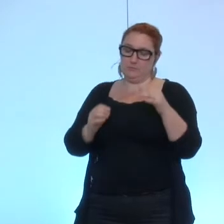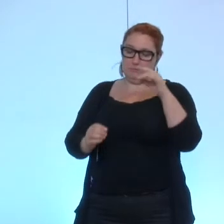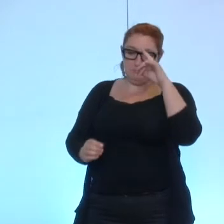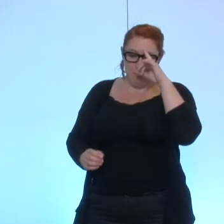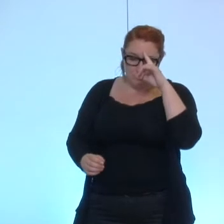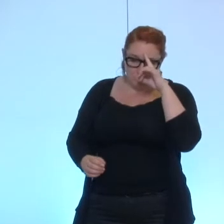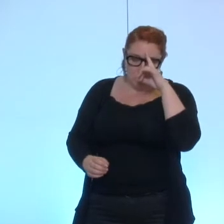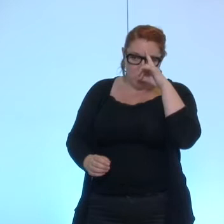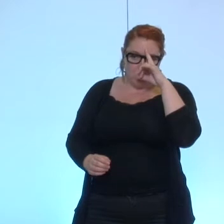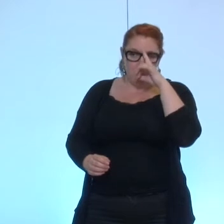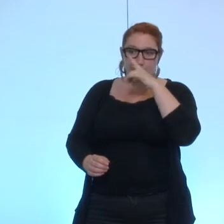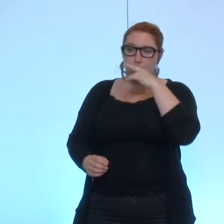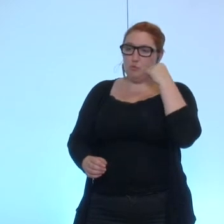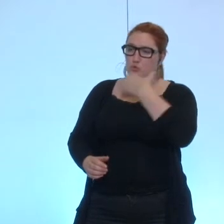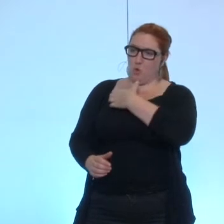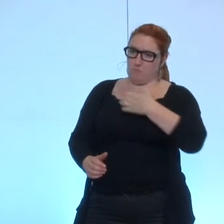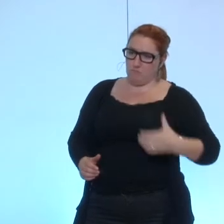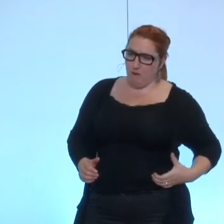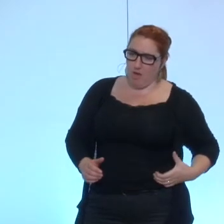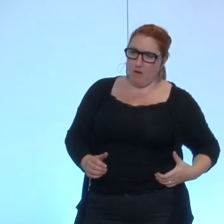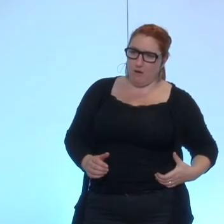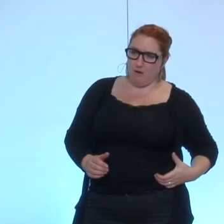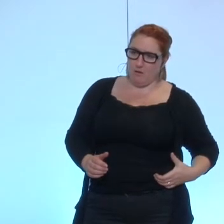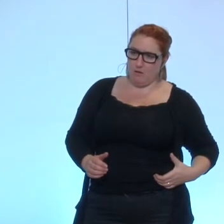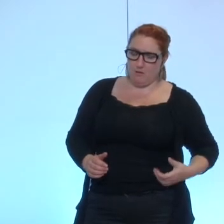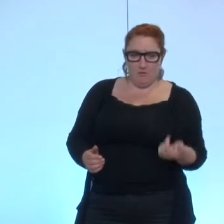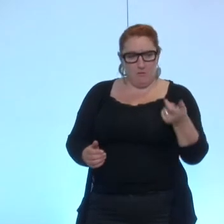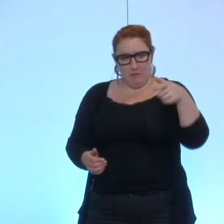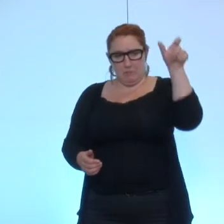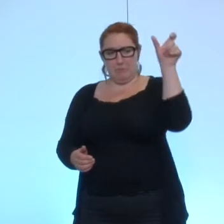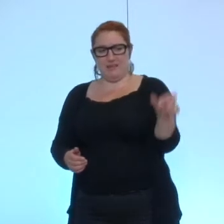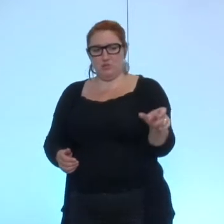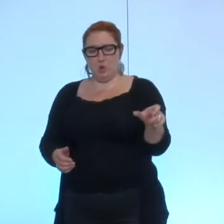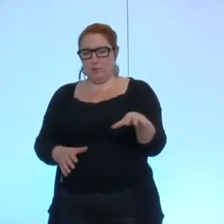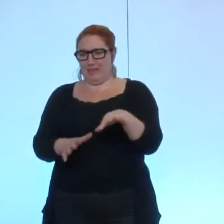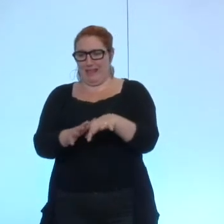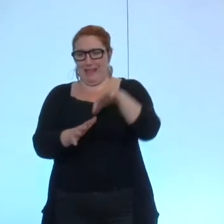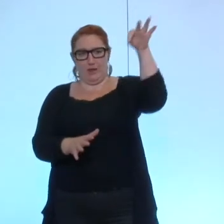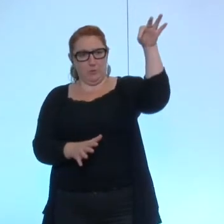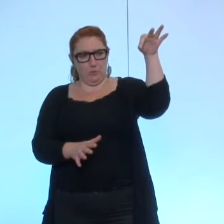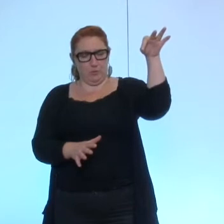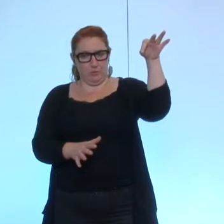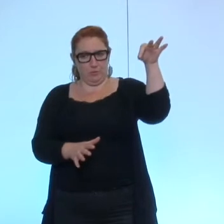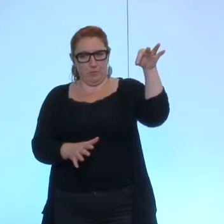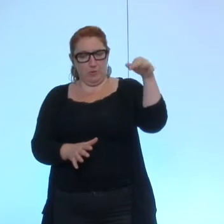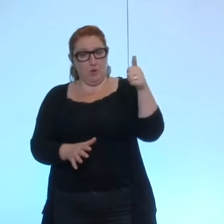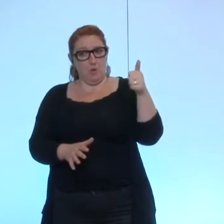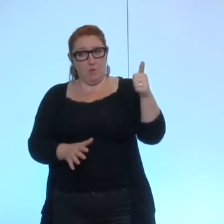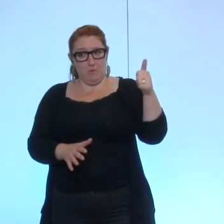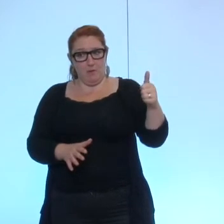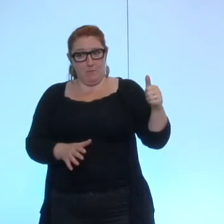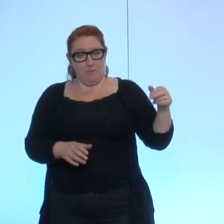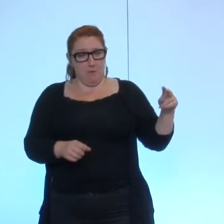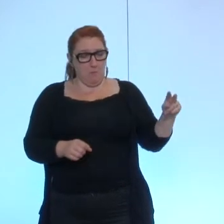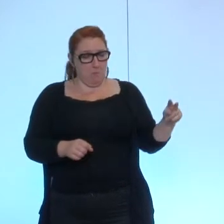monsieur le maire vous n'arrêtiez pas un élu de votre majorité qui agresse par des